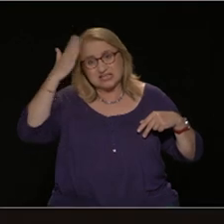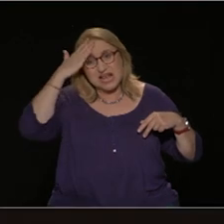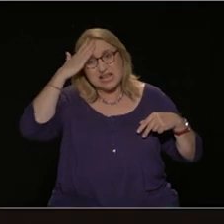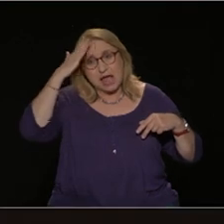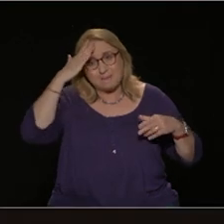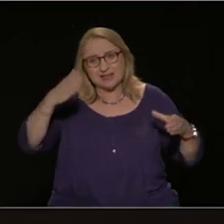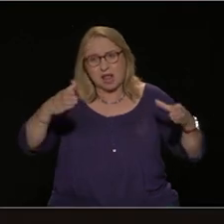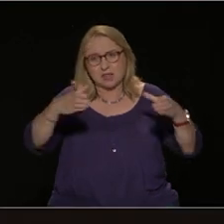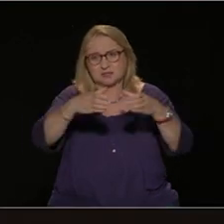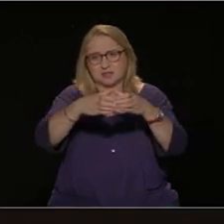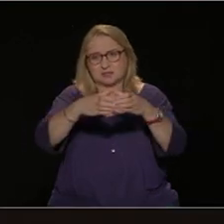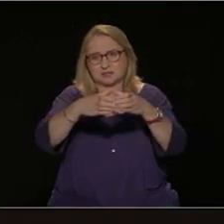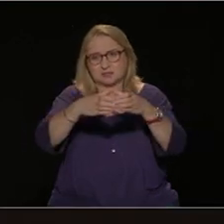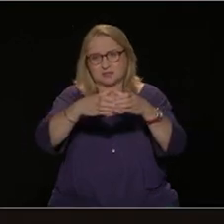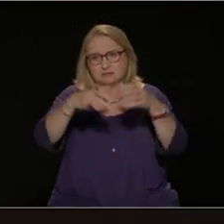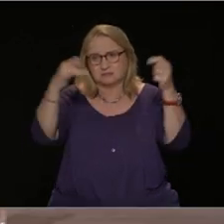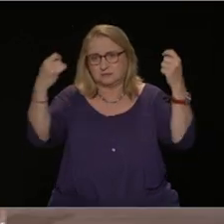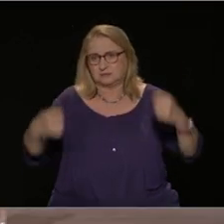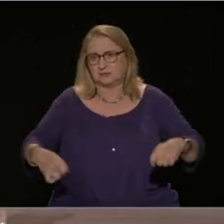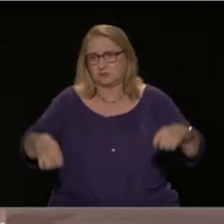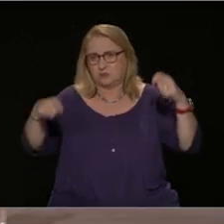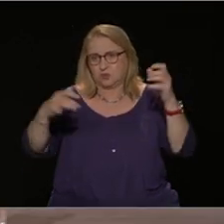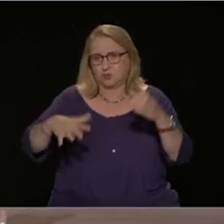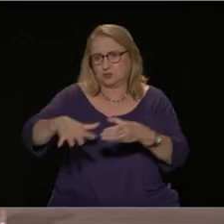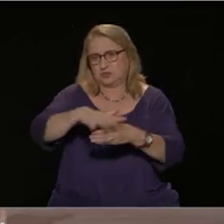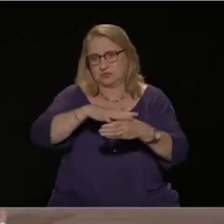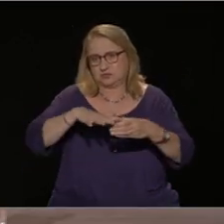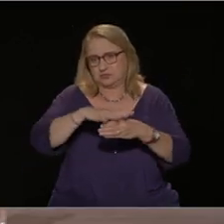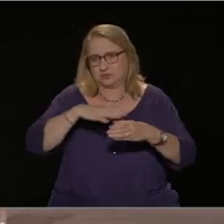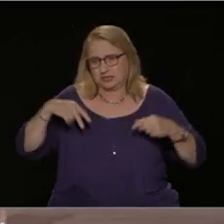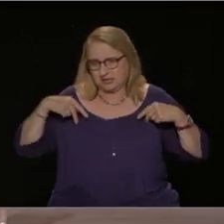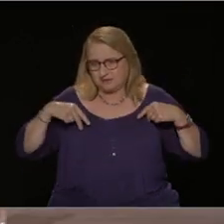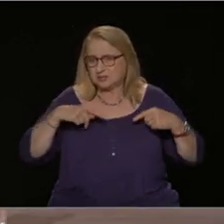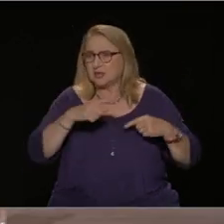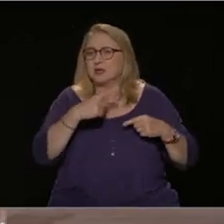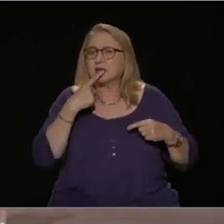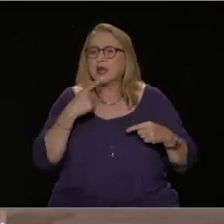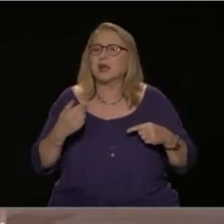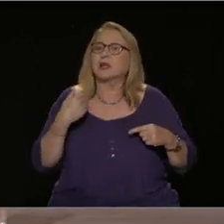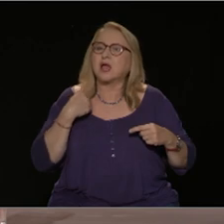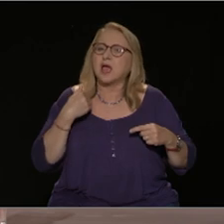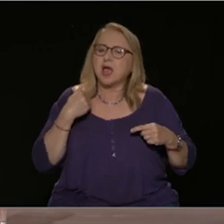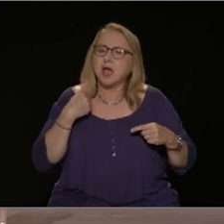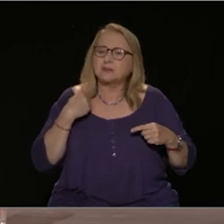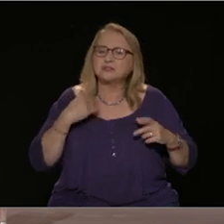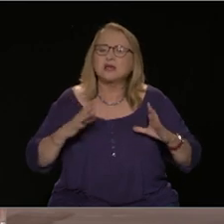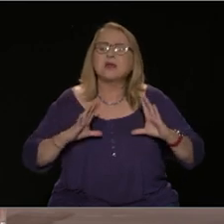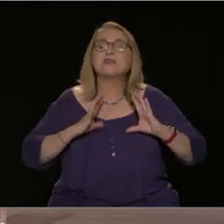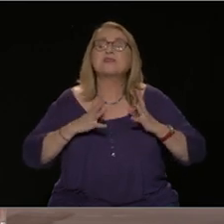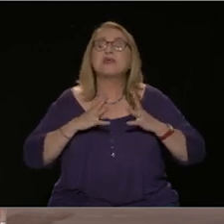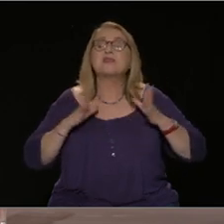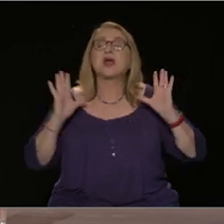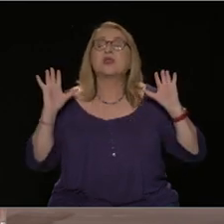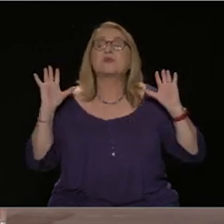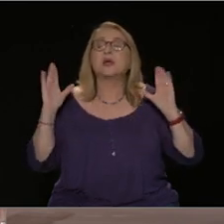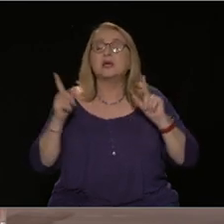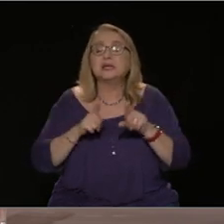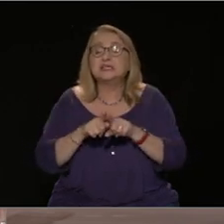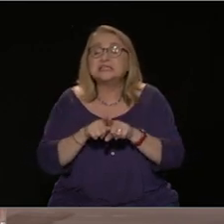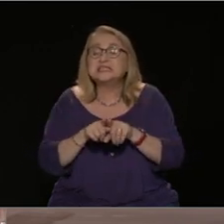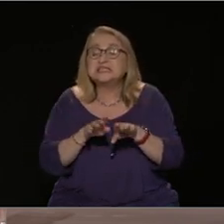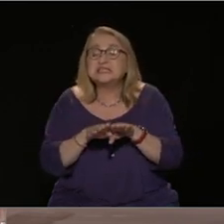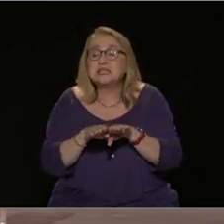πλουσίων, οι οποίοι λένε ότι εμείς έχουμε κηρύξει έναν ταξικό πόλεμο και δεν θέλουμε να κάνουμε τον παραμικρό συμβιβασμό.